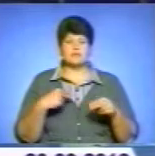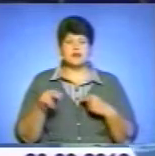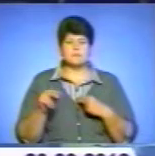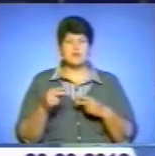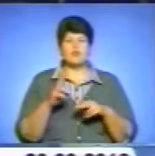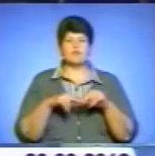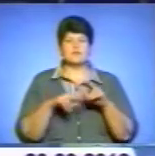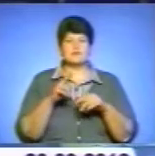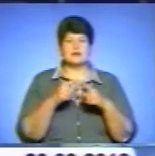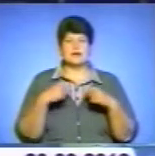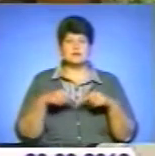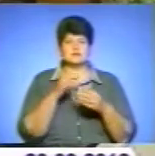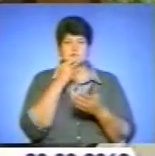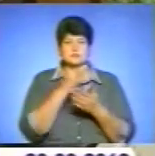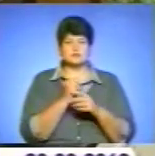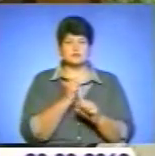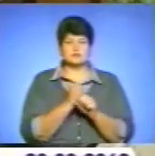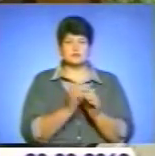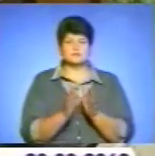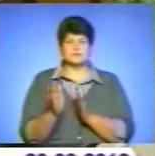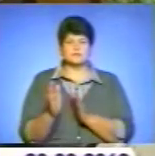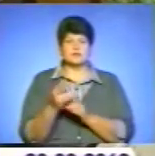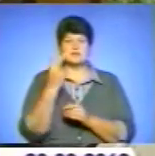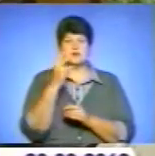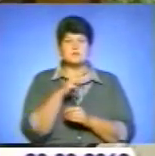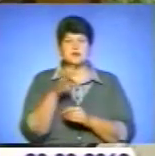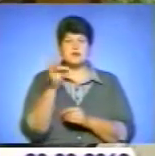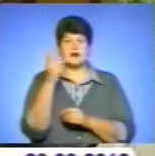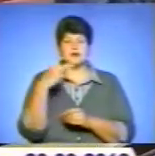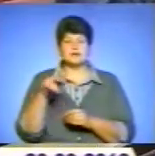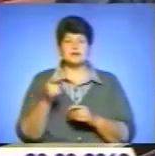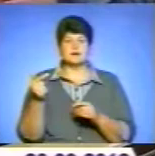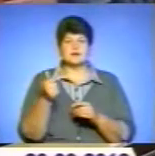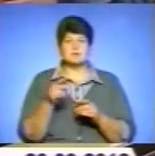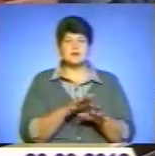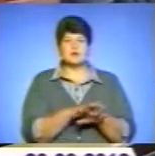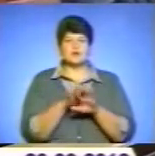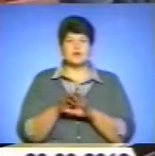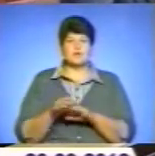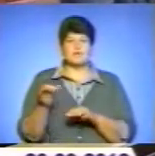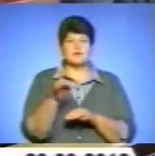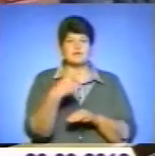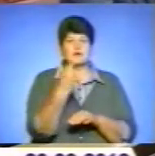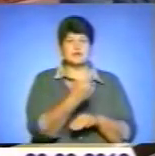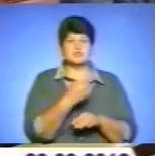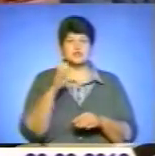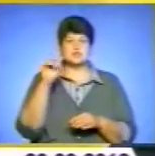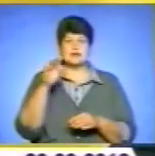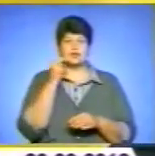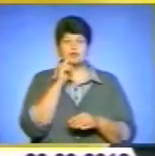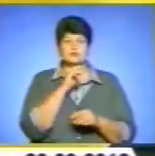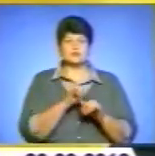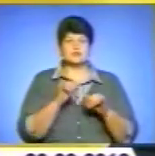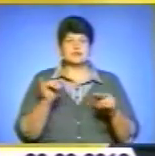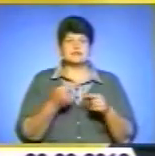наказав навести лад. Два мільярда гривень цього року уряд перерахував регіоном на соціально-економічний розвиток. Це майже у